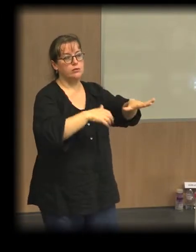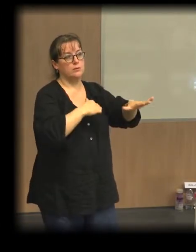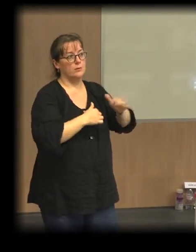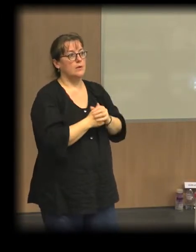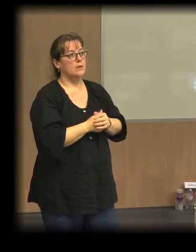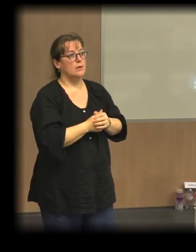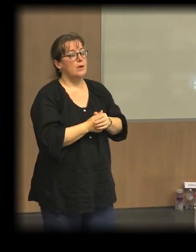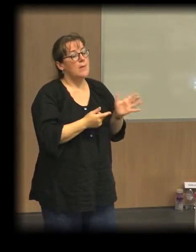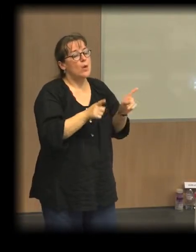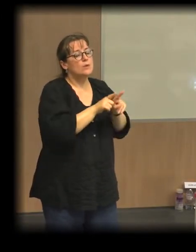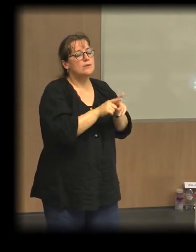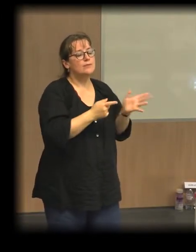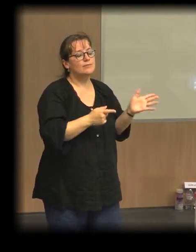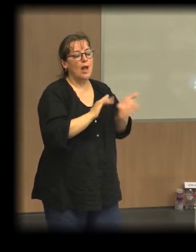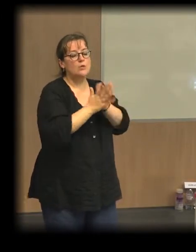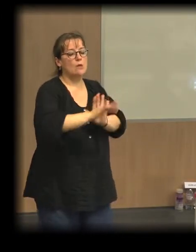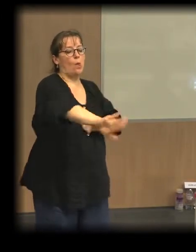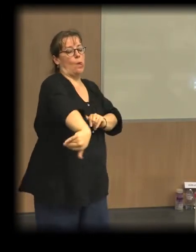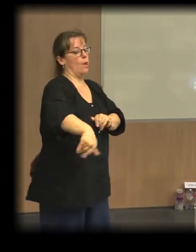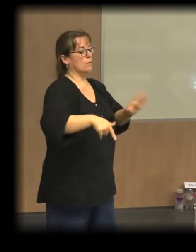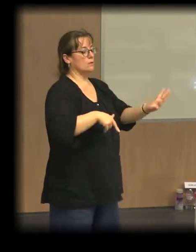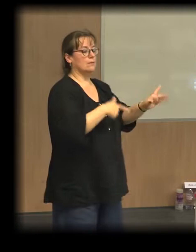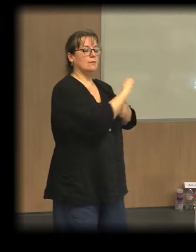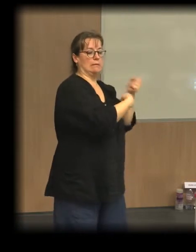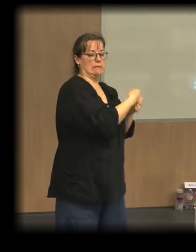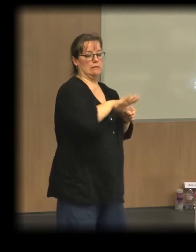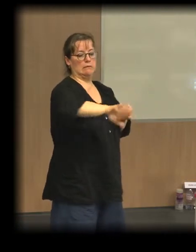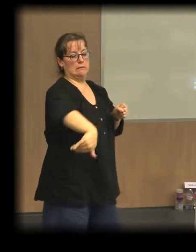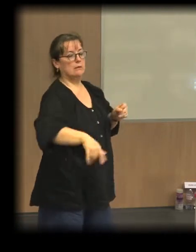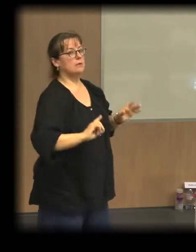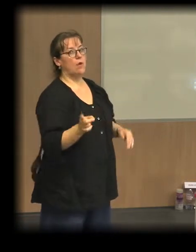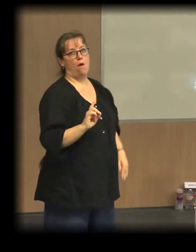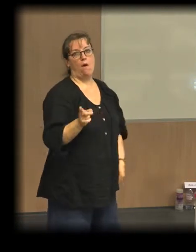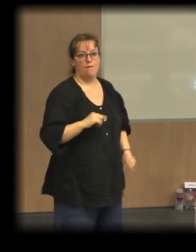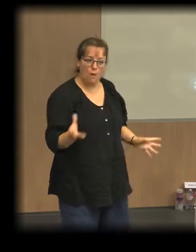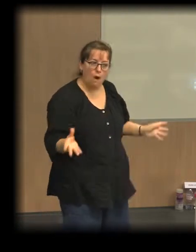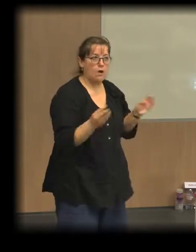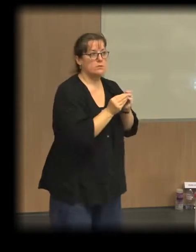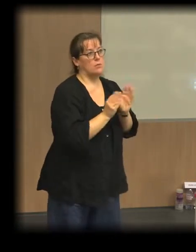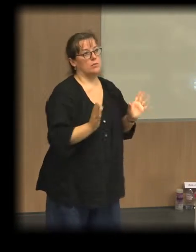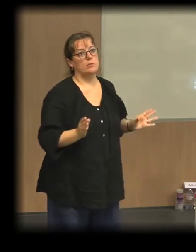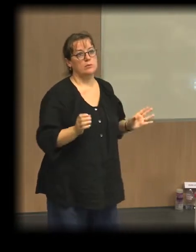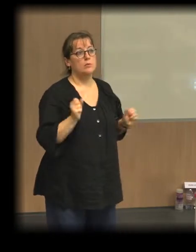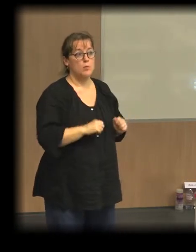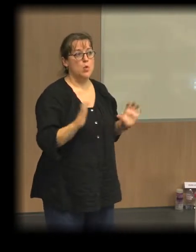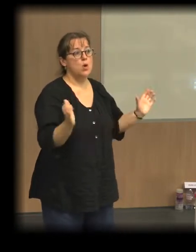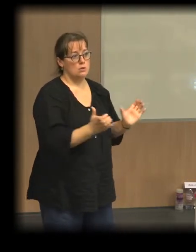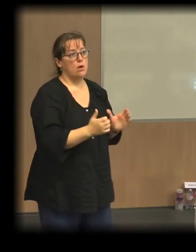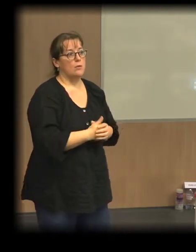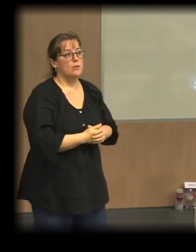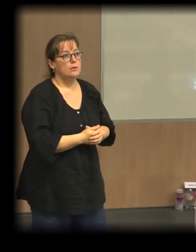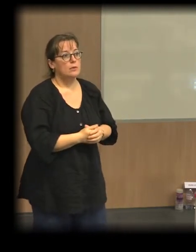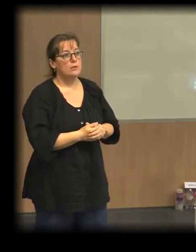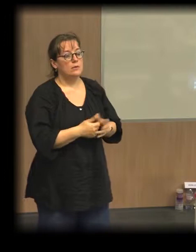composante associative, contrairement à ce qui est le cas dans le premier scénario que l'on a esquissé. Et les associations